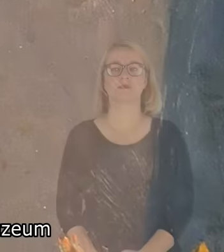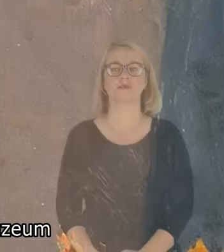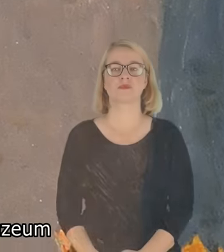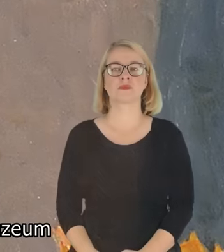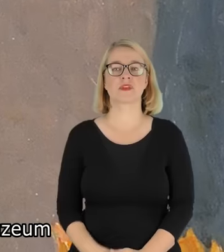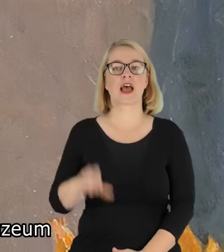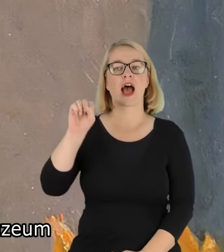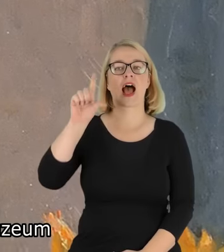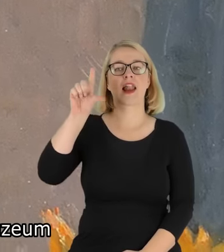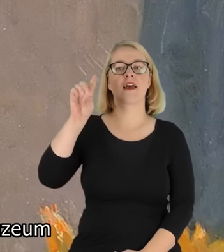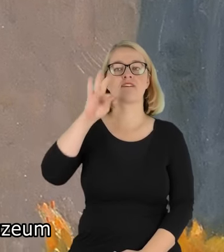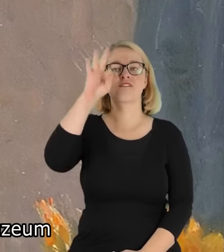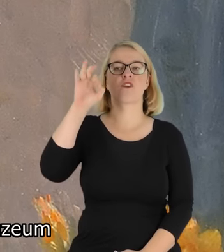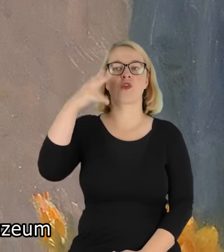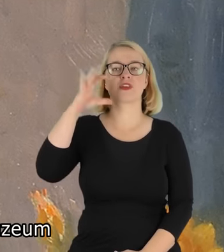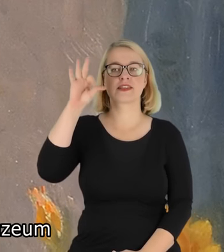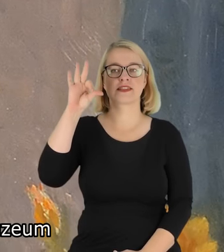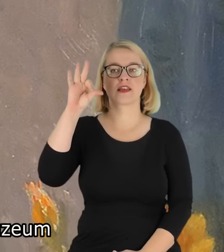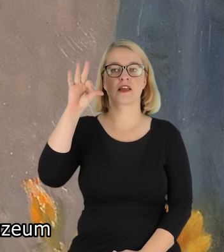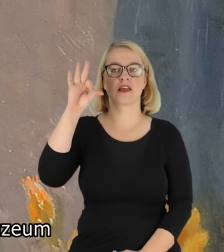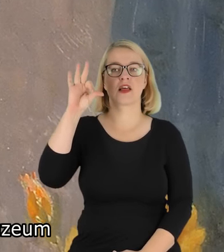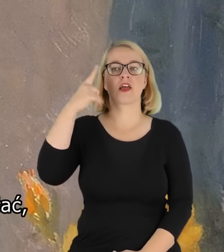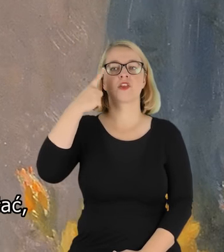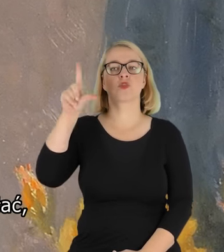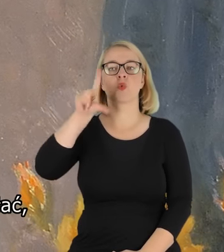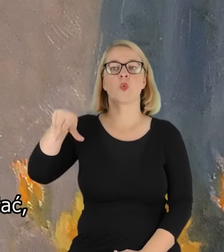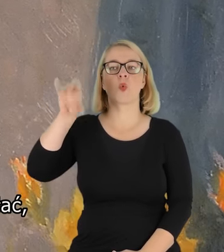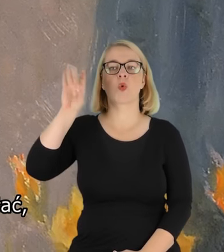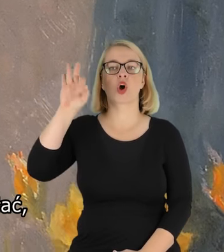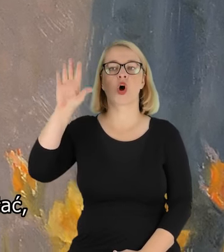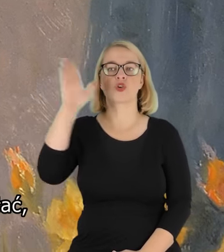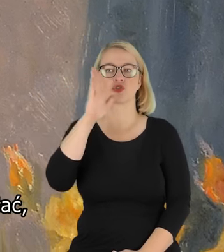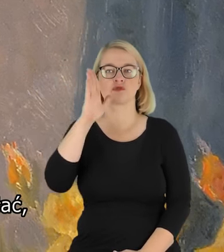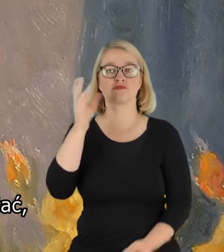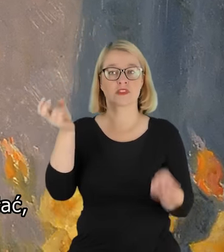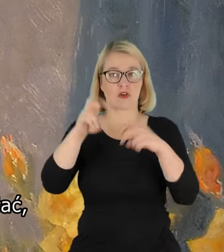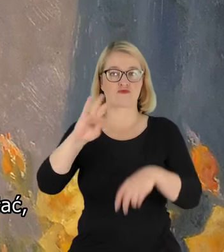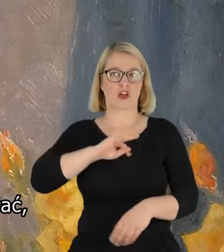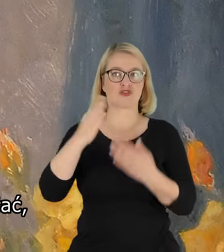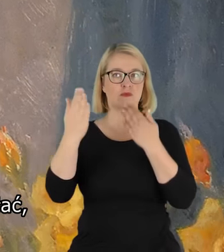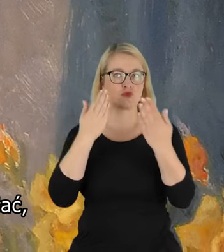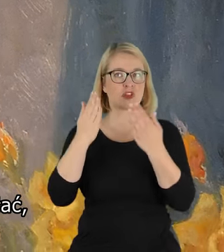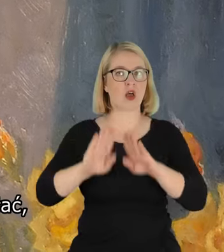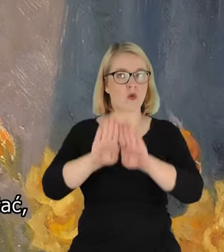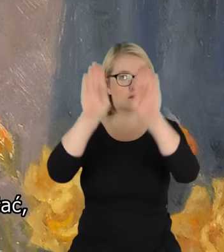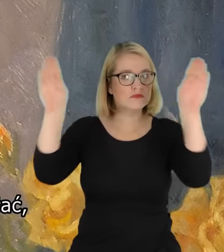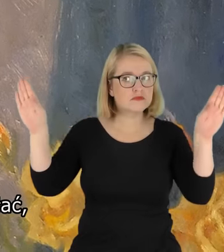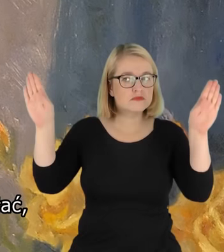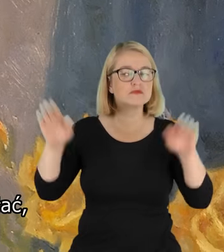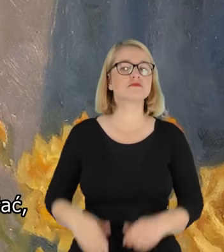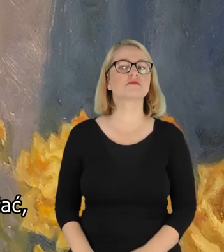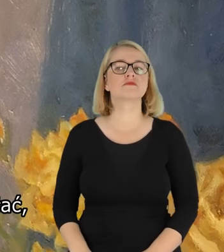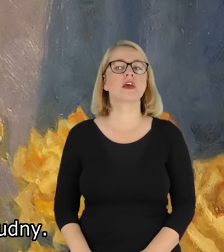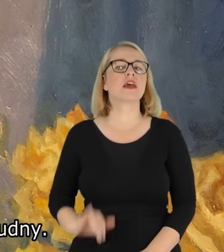Alphons Długosz, założyciel naszego muzeum. W jakich czasach przyszło mu działać, no zwłaszcza na